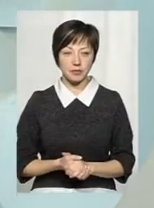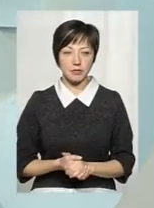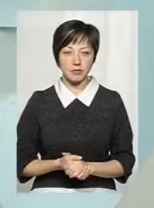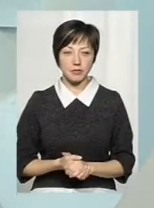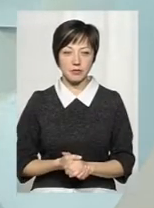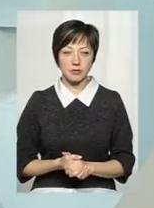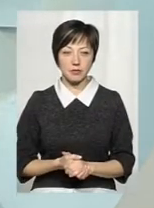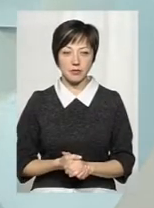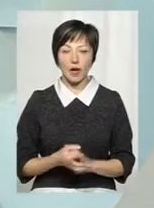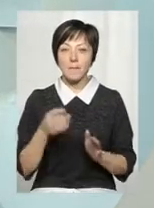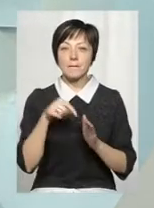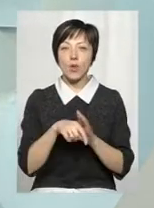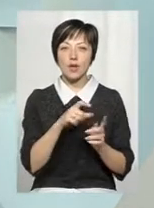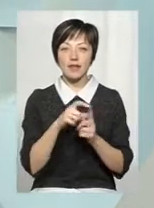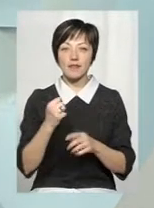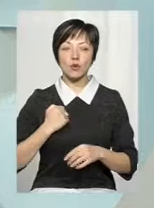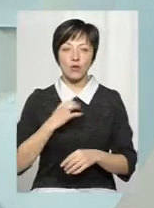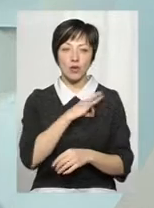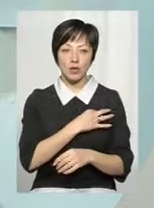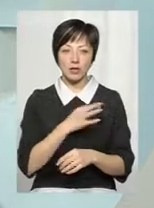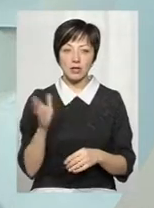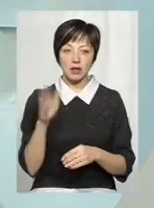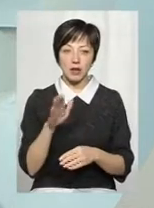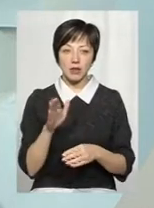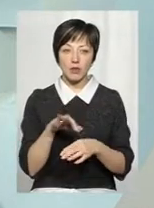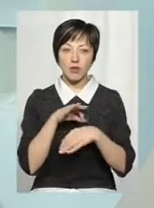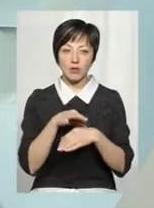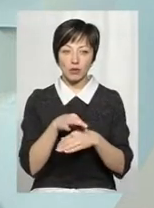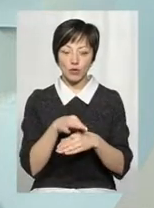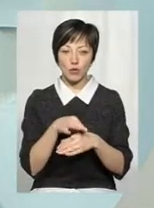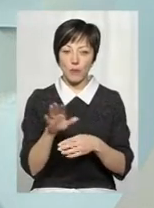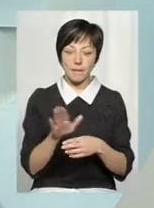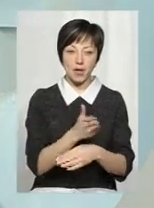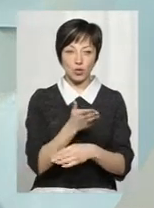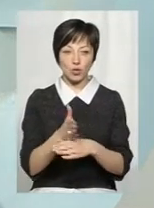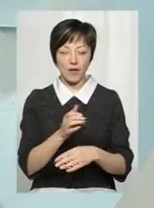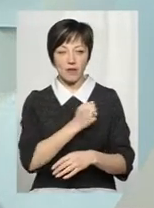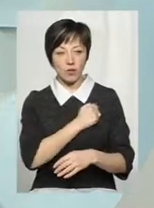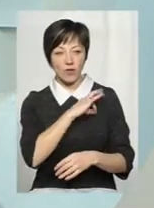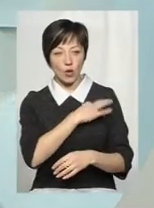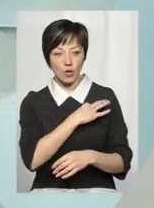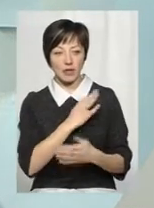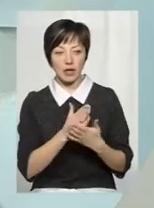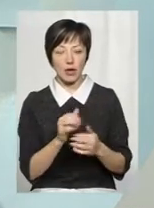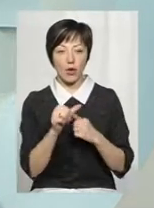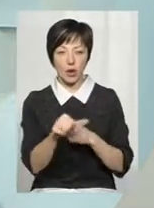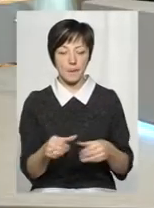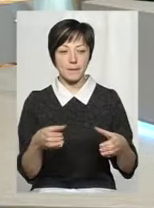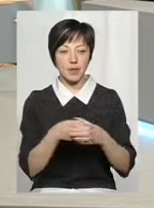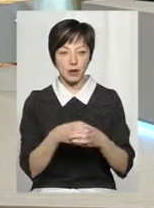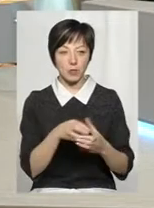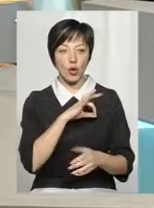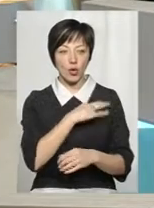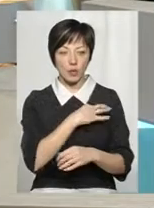Таке, як поняття військової розвідки, давайте проведемо межу. От військова розвідка є окремі підрозділи